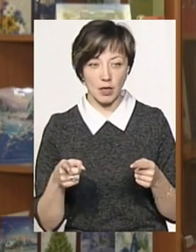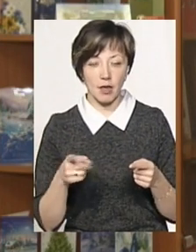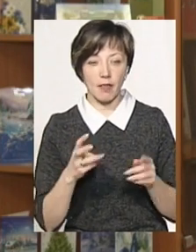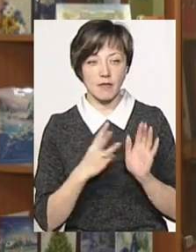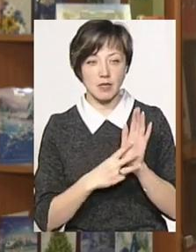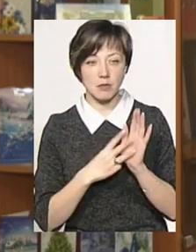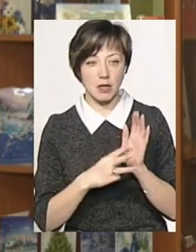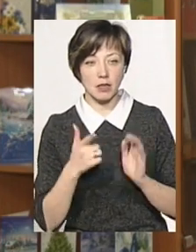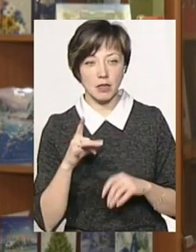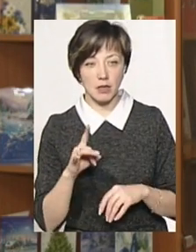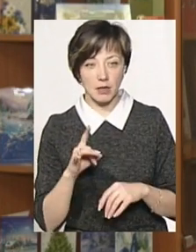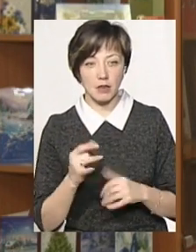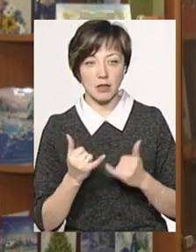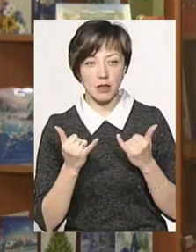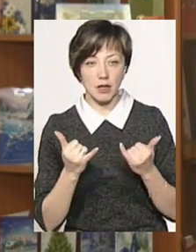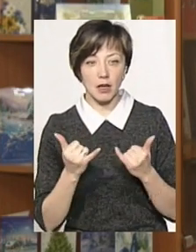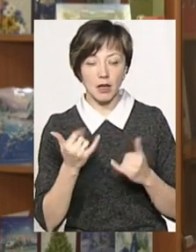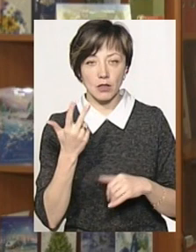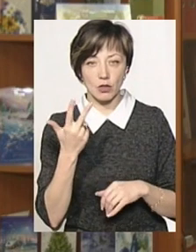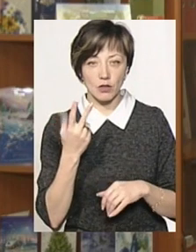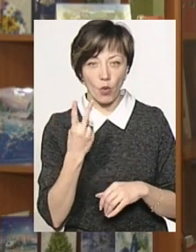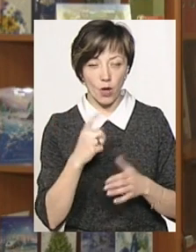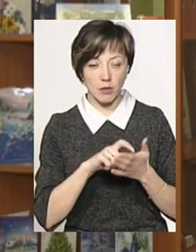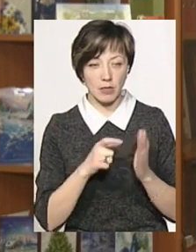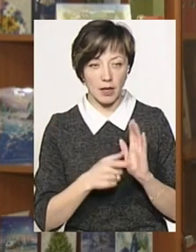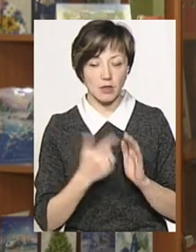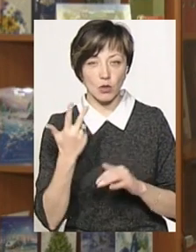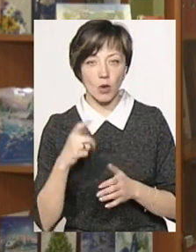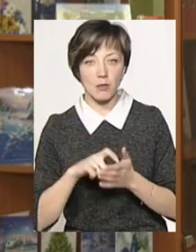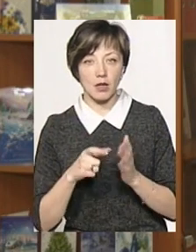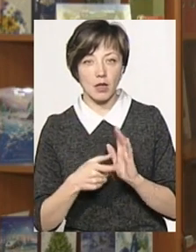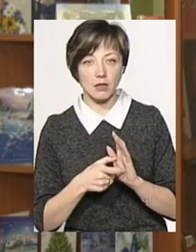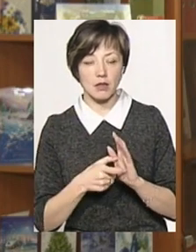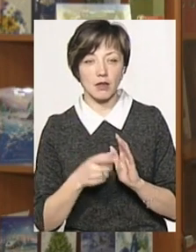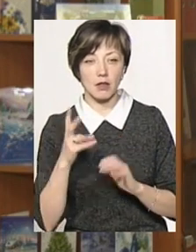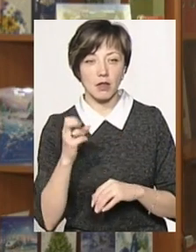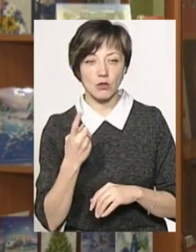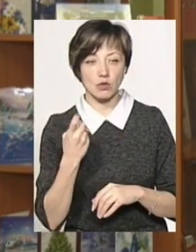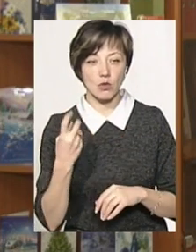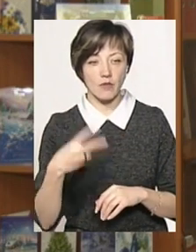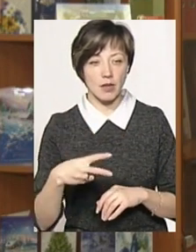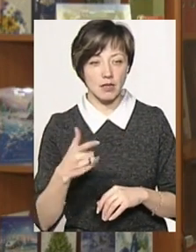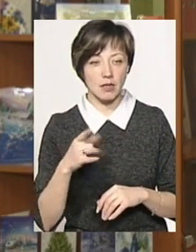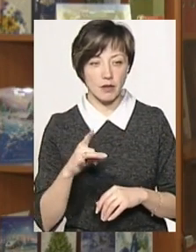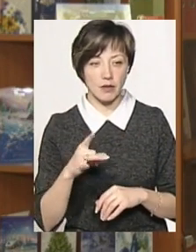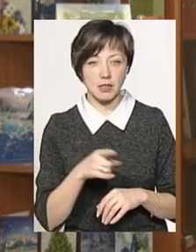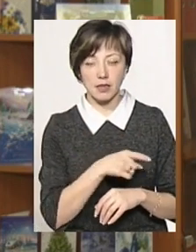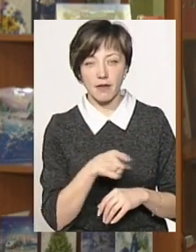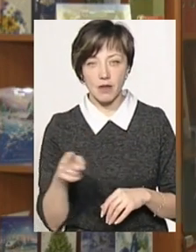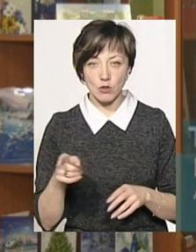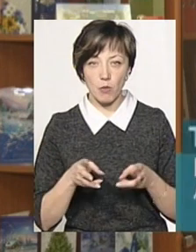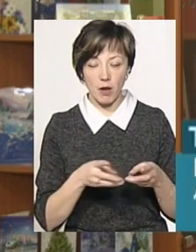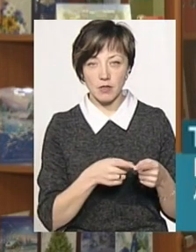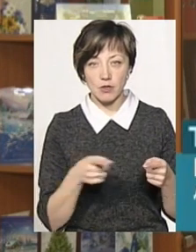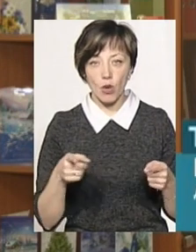80 гривень для двокімнатних, для трьохкімнатних на 120 гривень за весь опалювальний